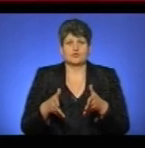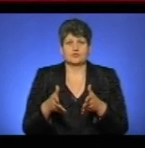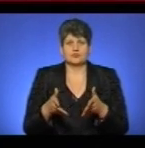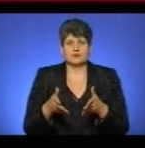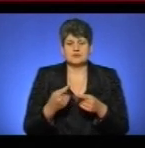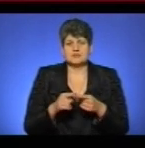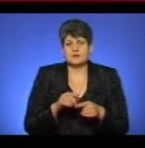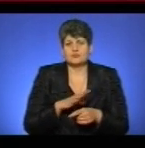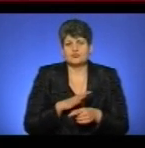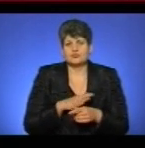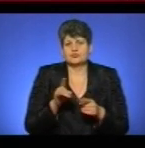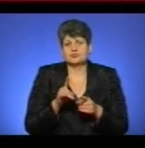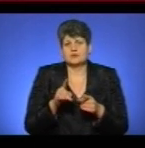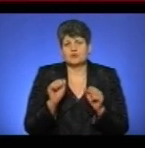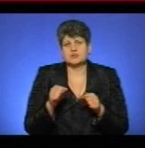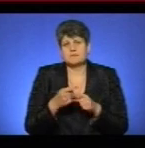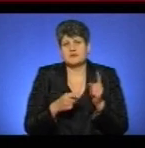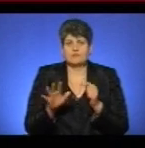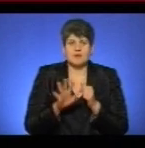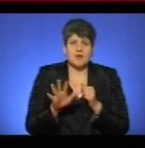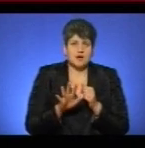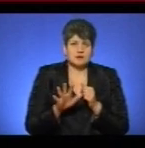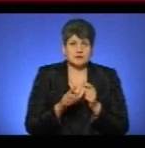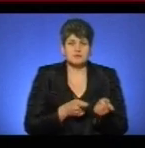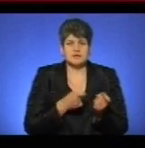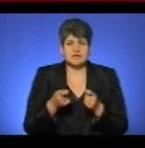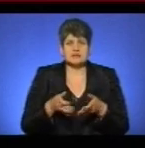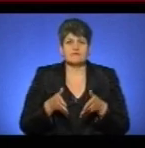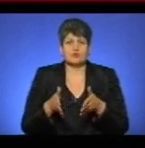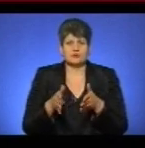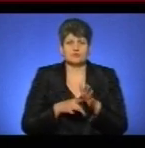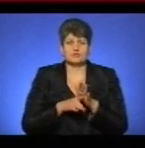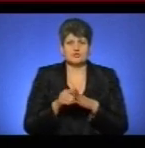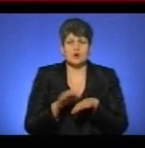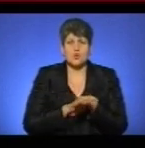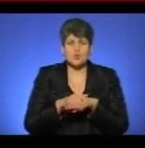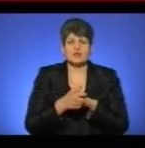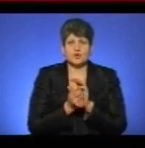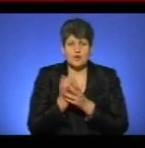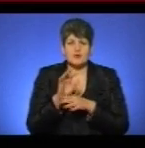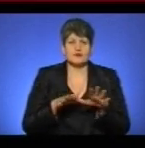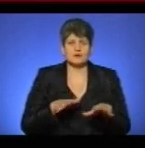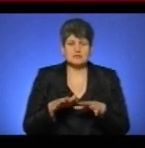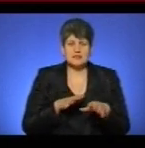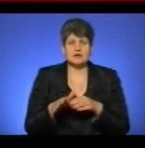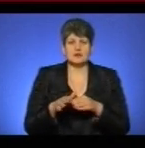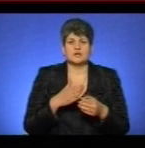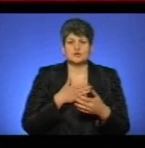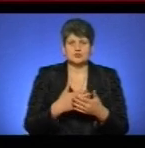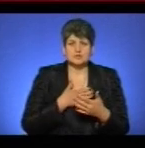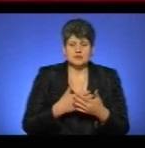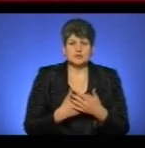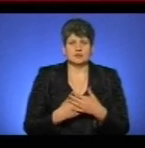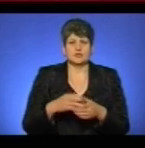Ну це може було вже пів-п'ята. Занесли її в коридор. Почали її там руки, ноги терти. Штучне дихання робити.